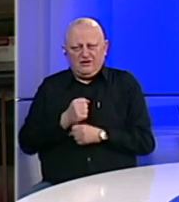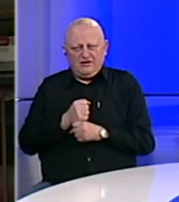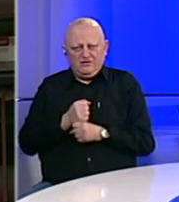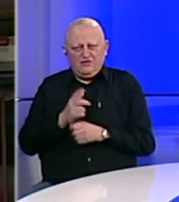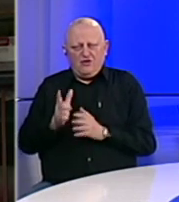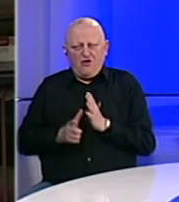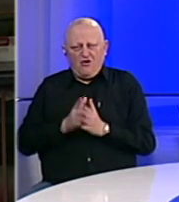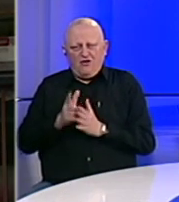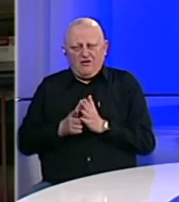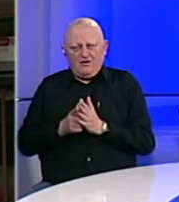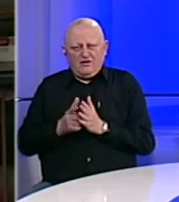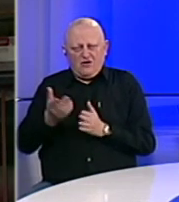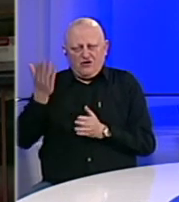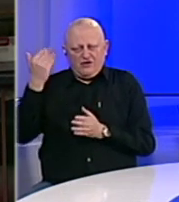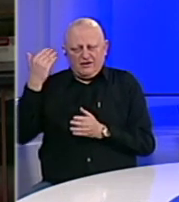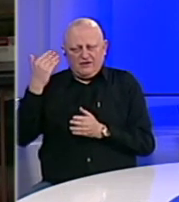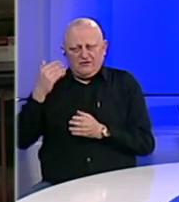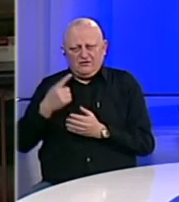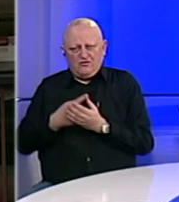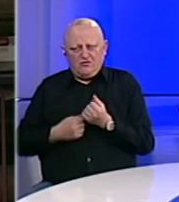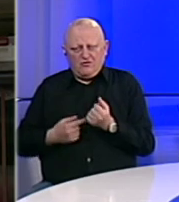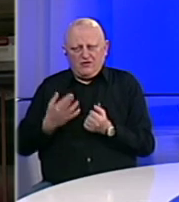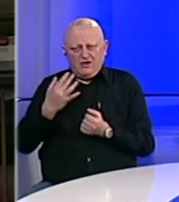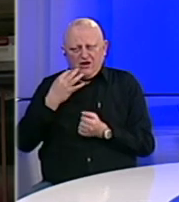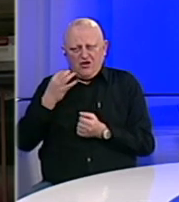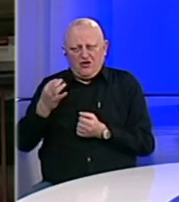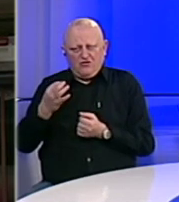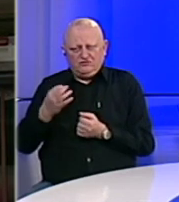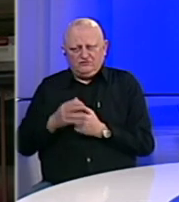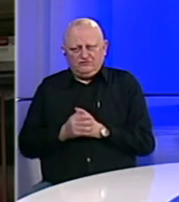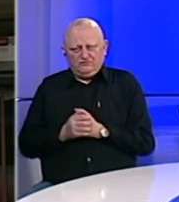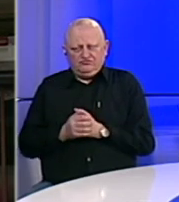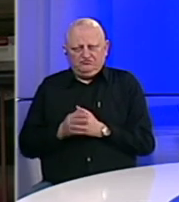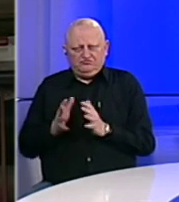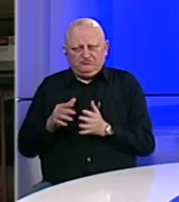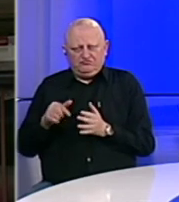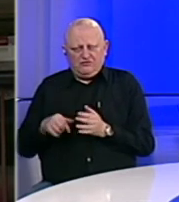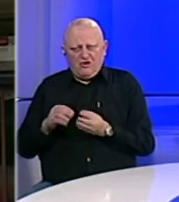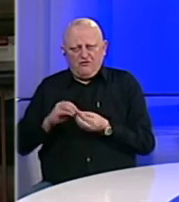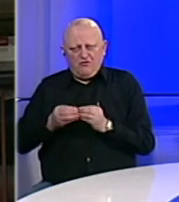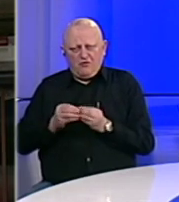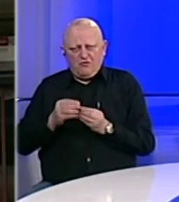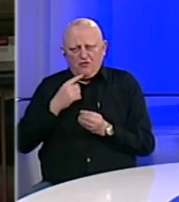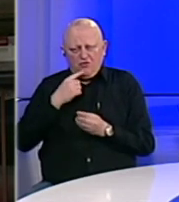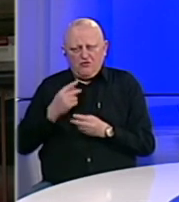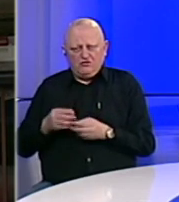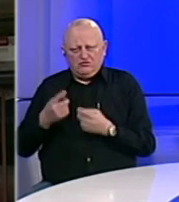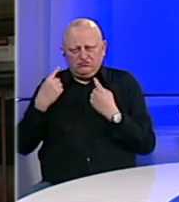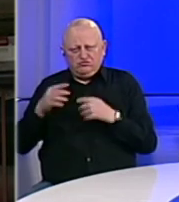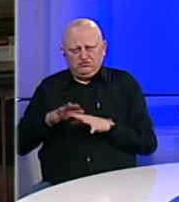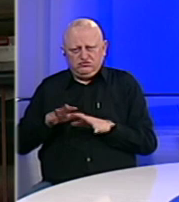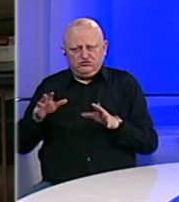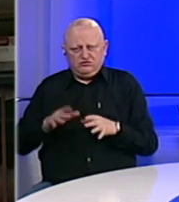o periodu odranije. U posljednjih nekoliko dana, odnosno sa ovim problema koji eskaliraju,